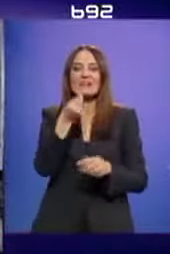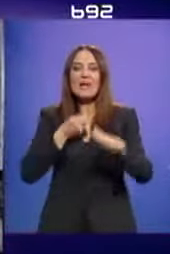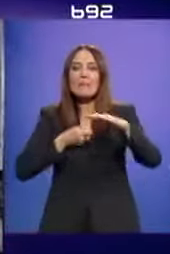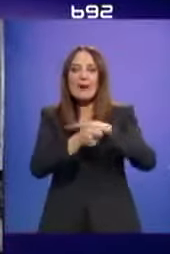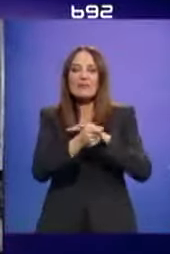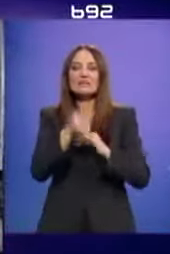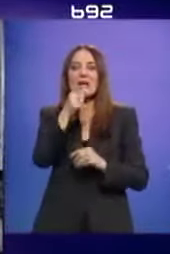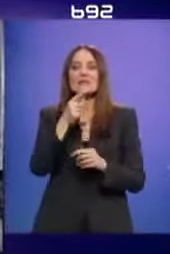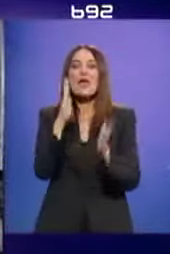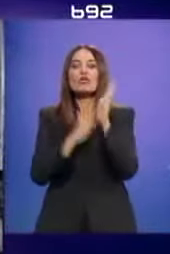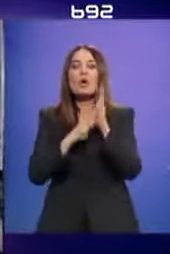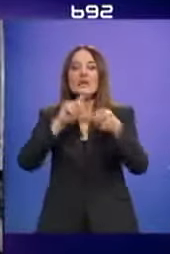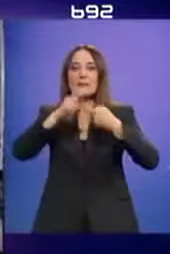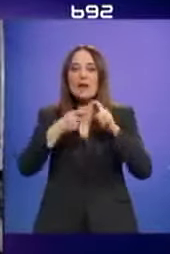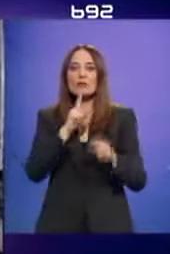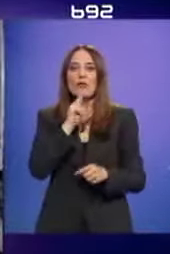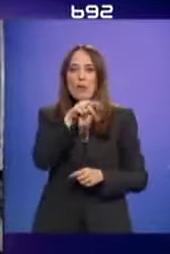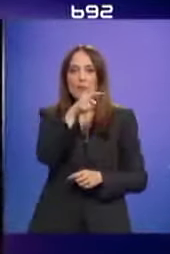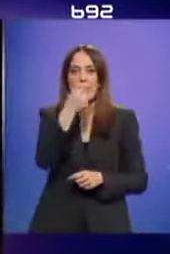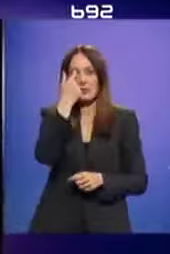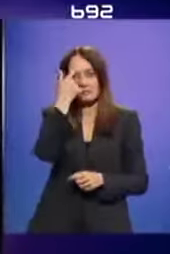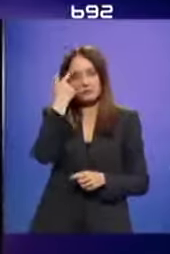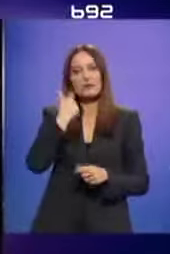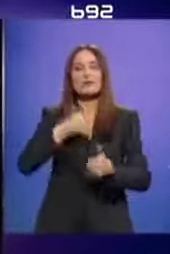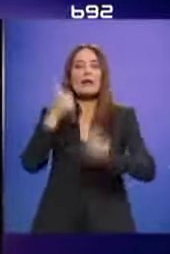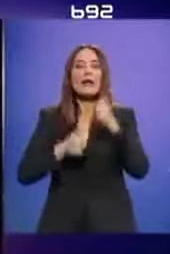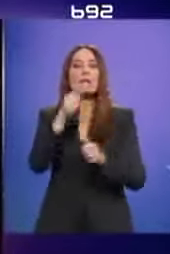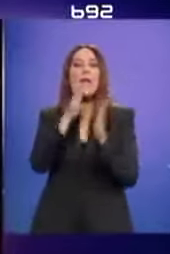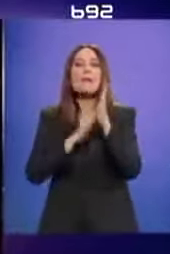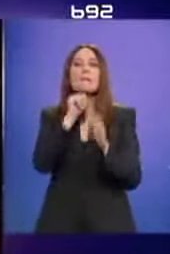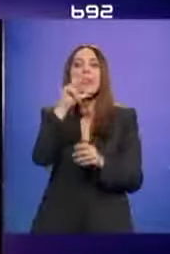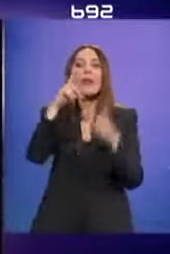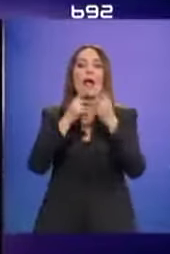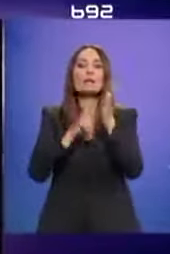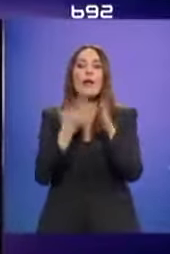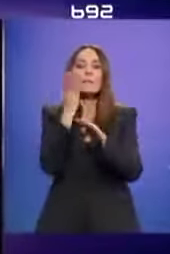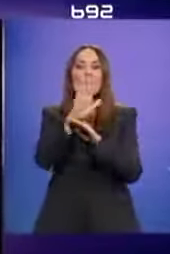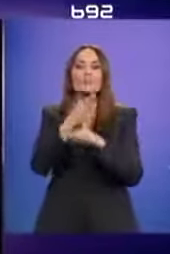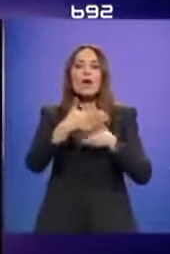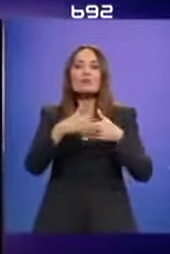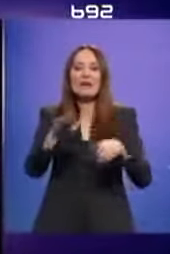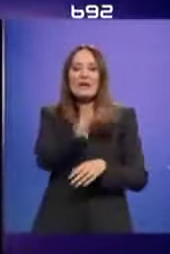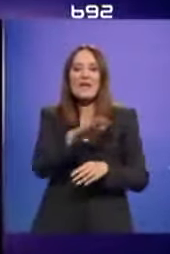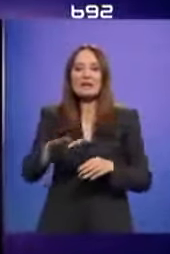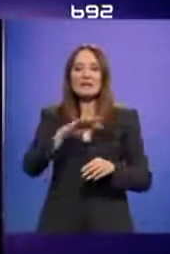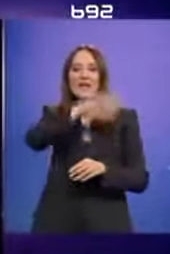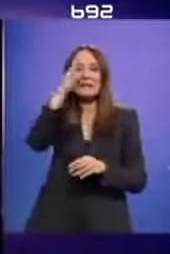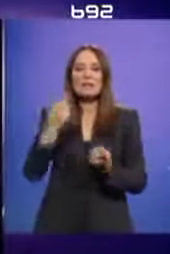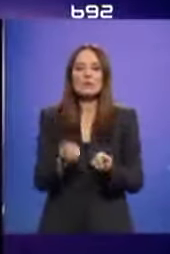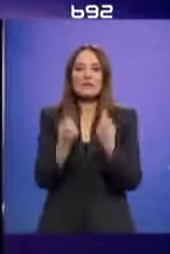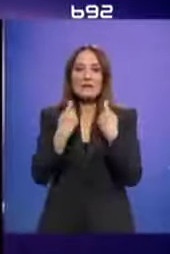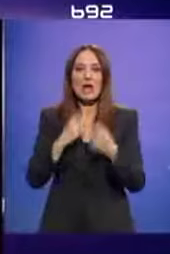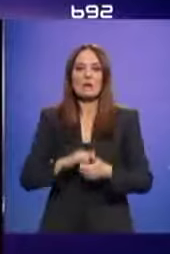malverzacija uz dokazni materijal do kojeg su došli. Kandidat Milan Stamatović prisustuovao i otvaranju vrtića u Zlatiborskom selu